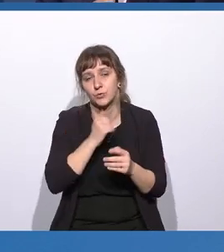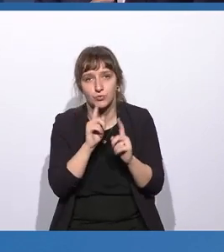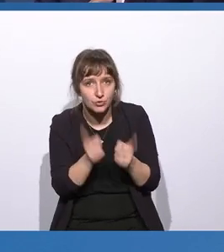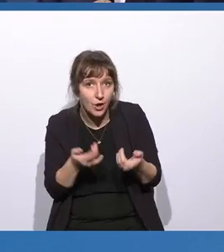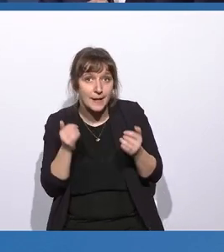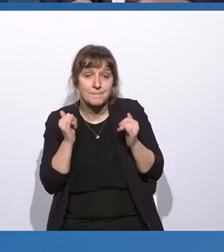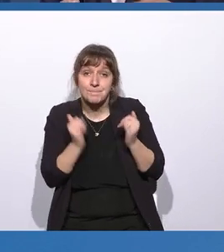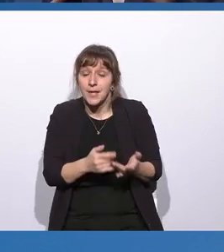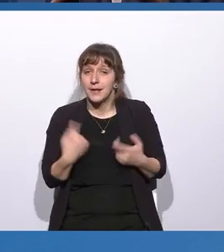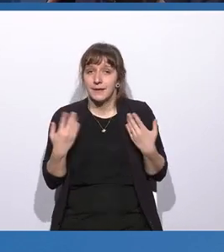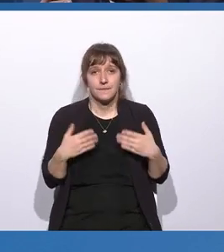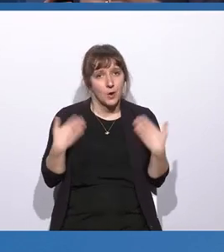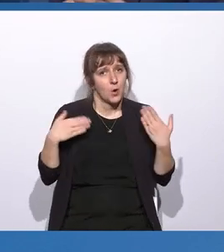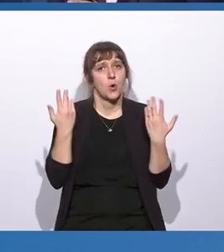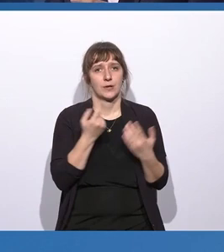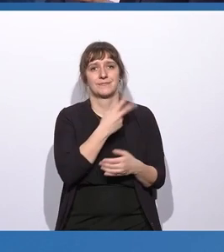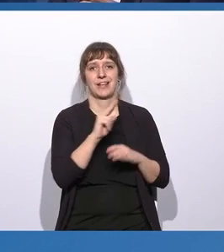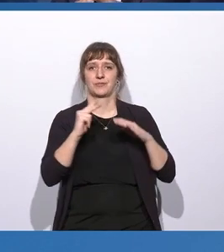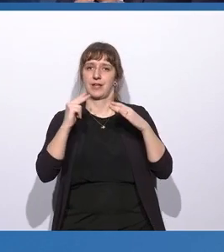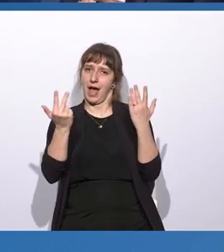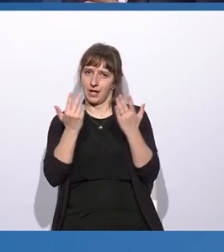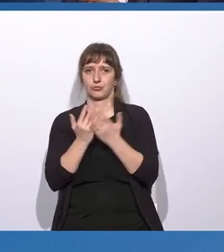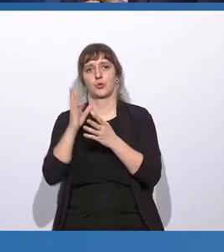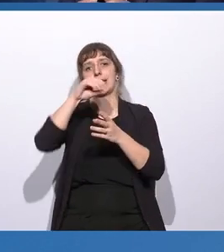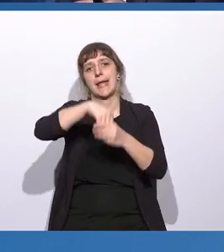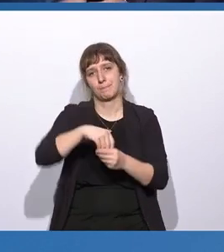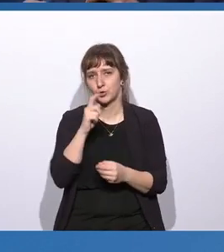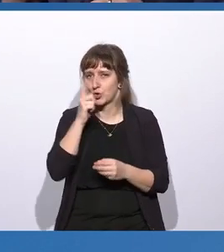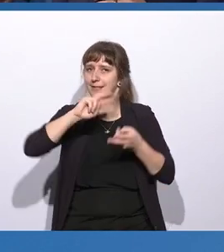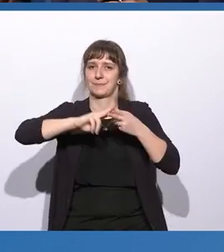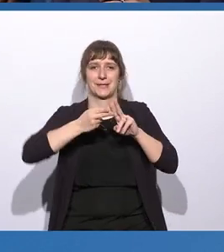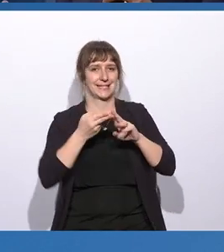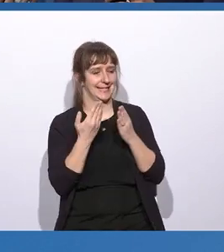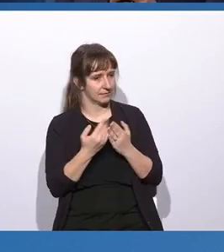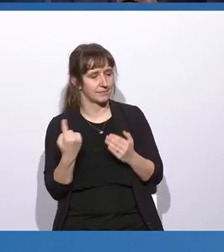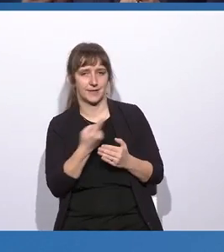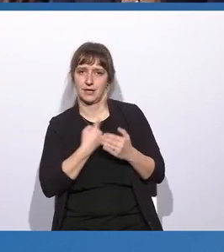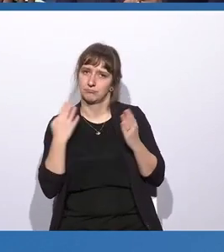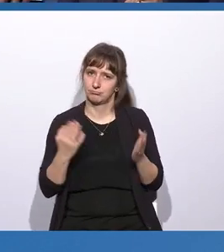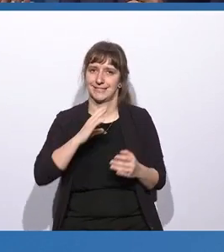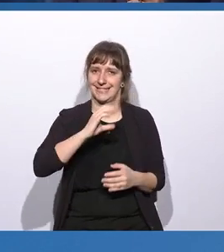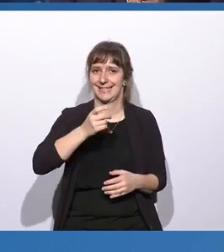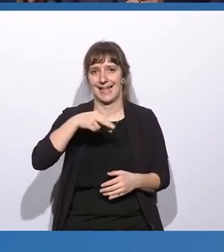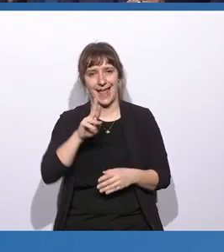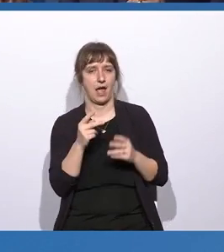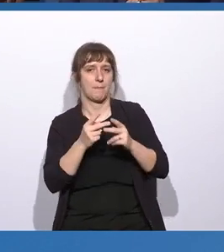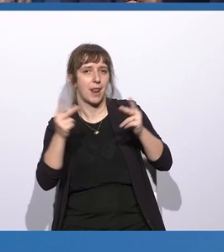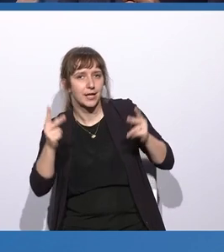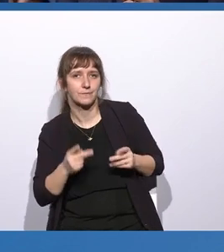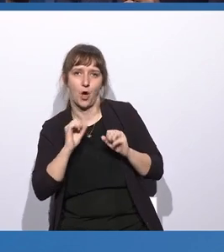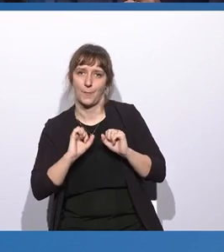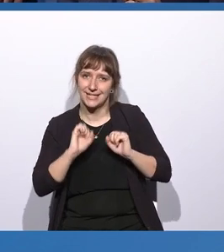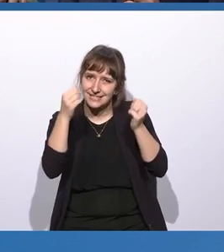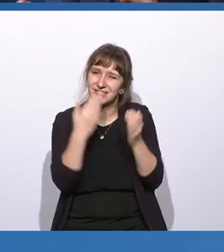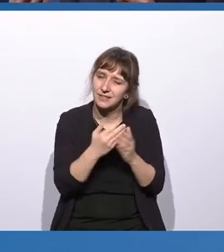freuen uns als stolzes Mitglied seit 2008 in der CDR-Initiative, dass genau die Plattform, die CDR-Plattform, diese Initiative eben ein Raum